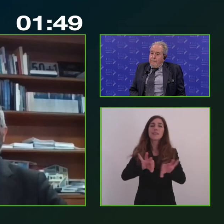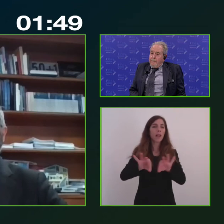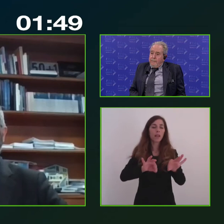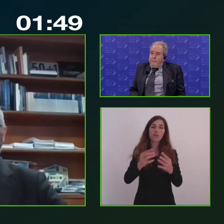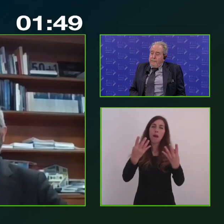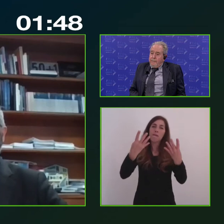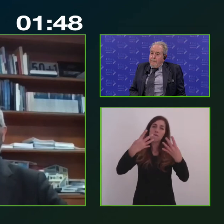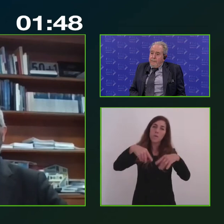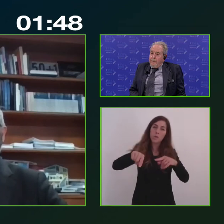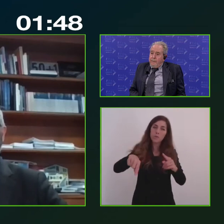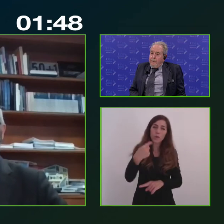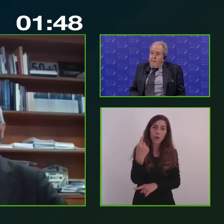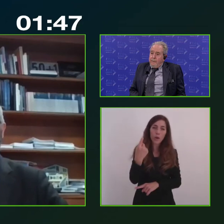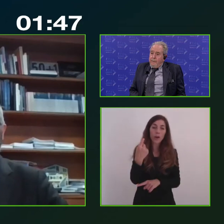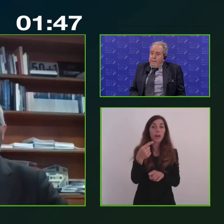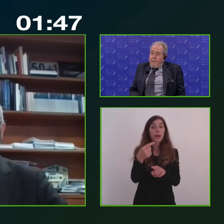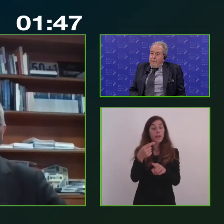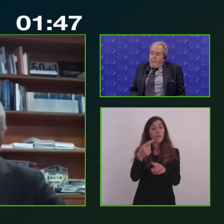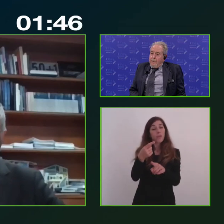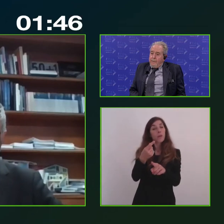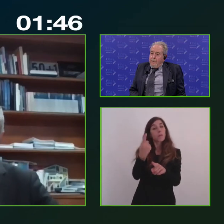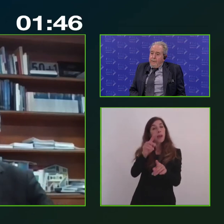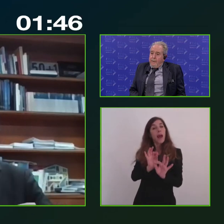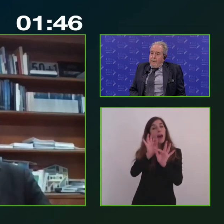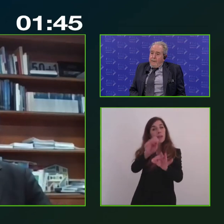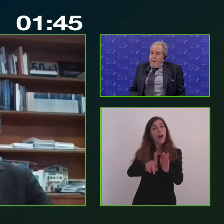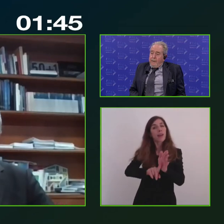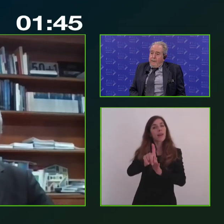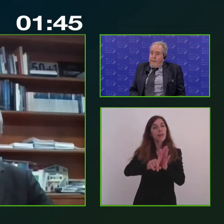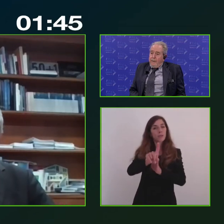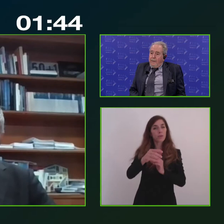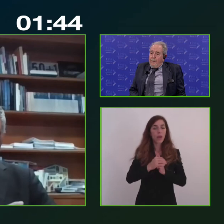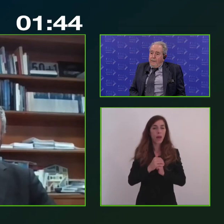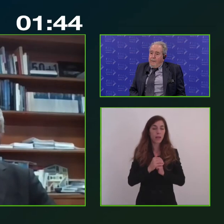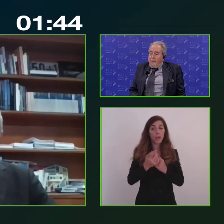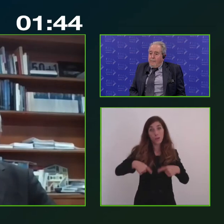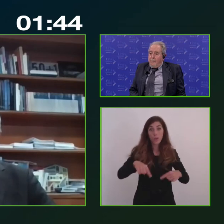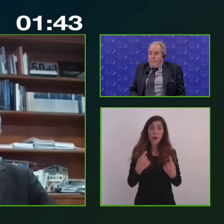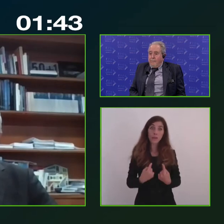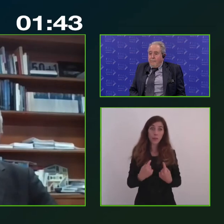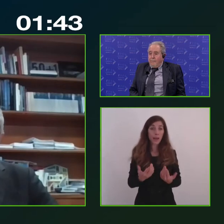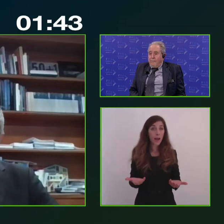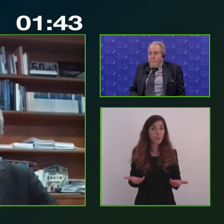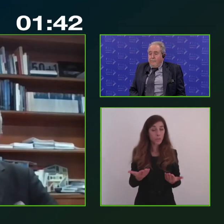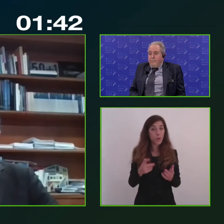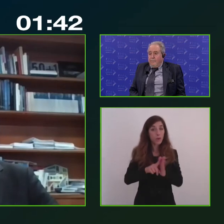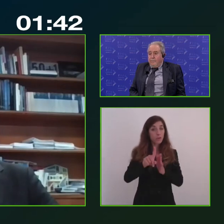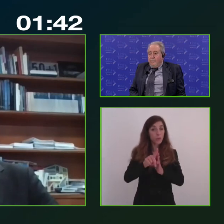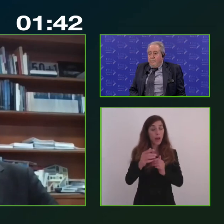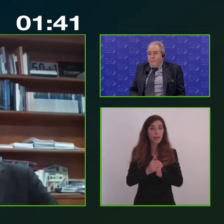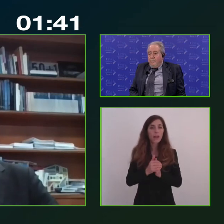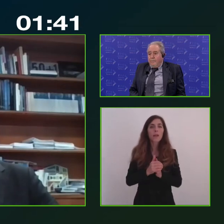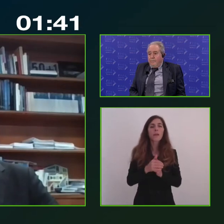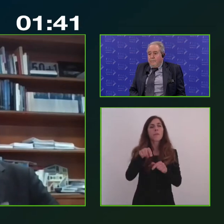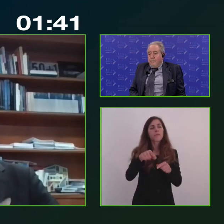risultati come quelli che ci aspettiamo. Tutto questo fa parte di questo approccio